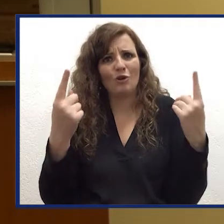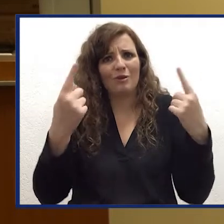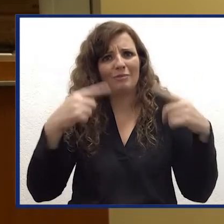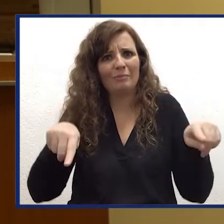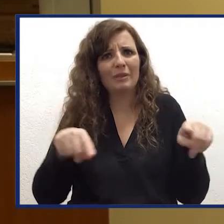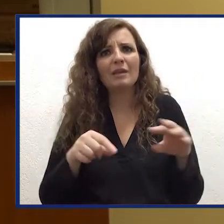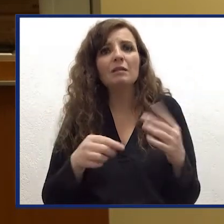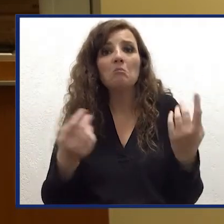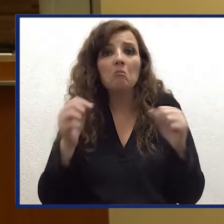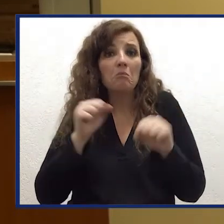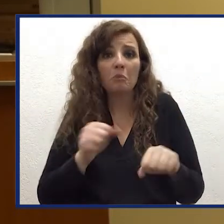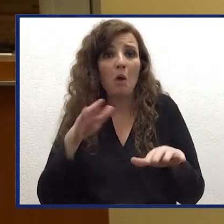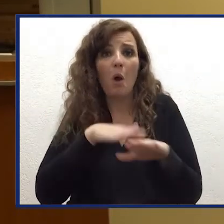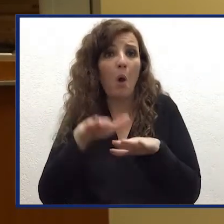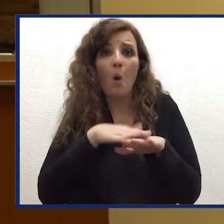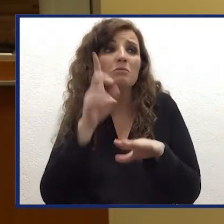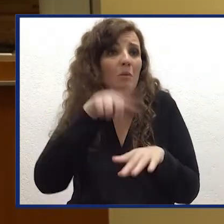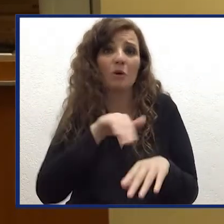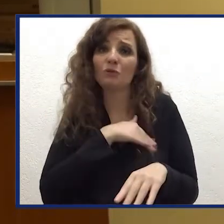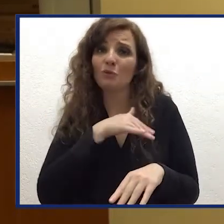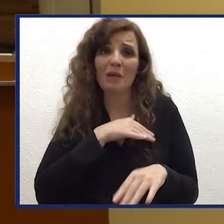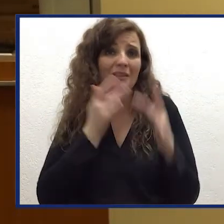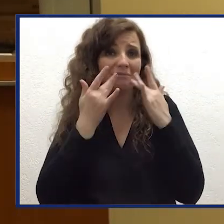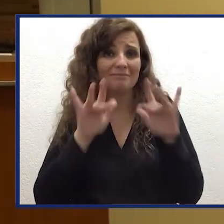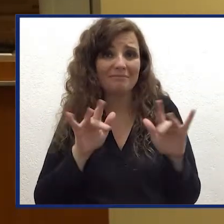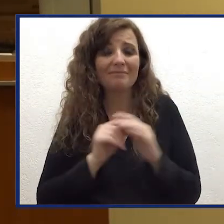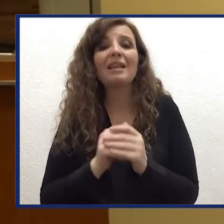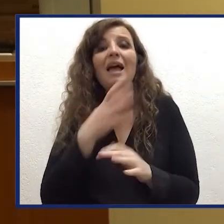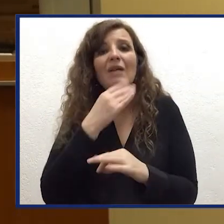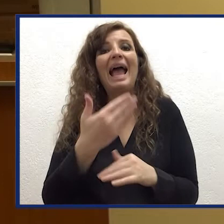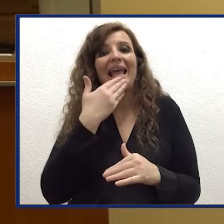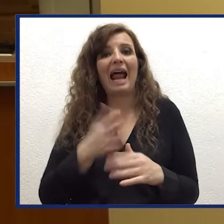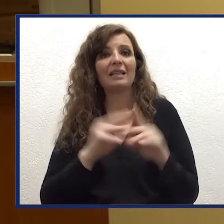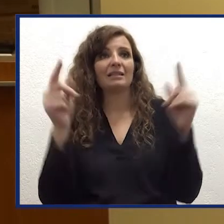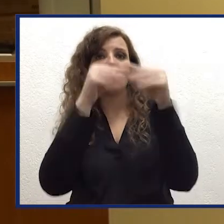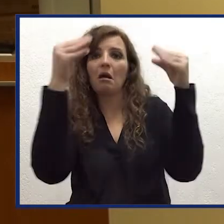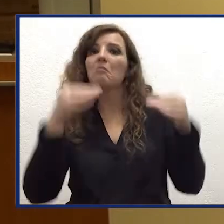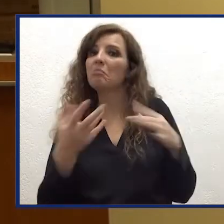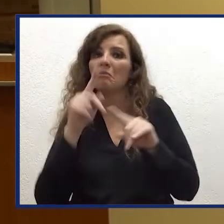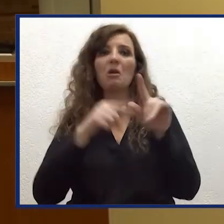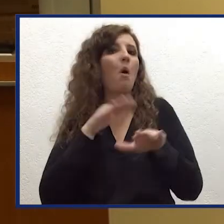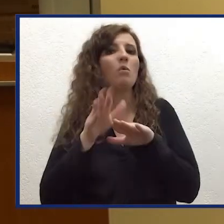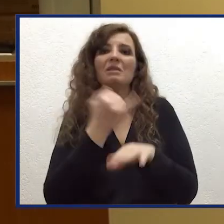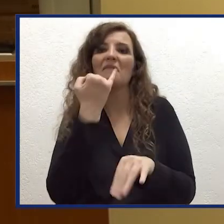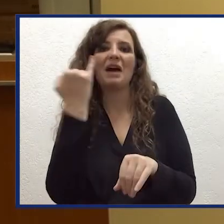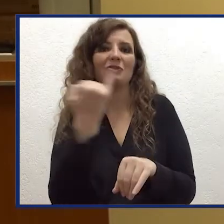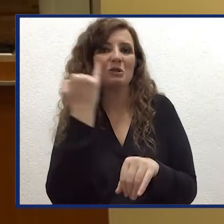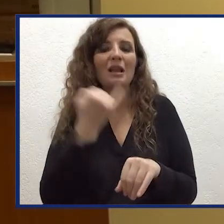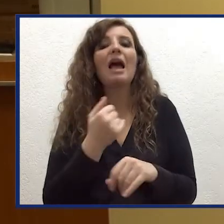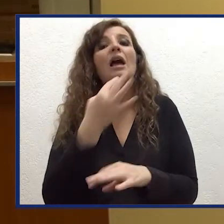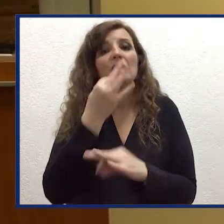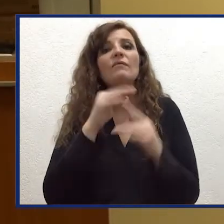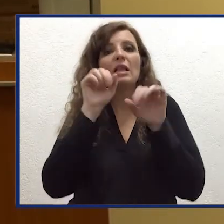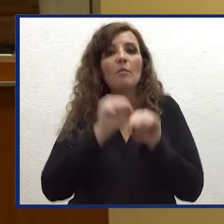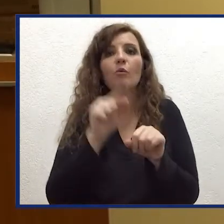sia un tool del tutto utilizzabile anche dagli studenti sia grazie ad'interfaccia user-friendly.